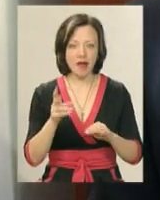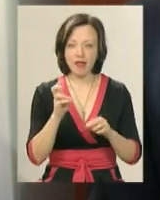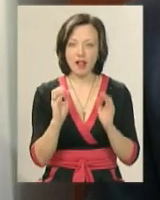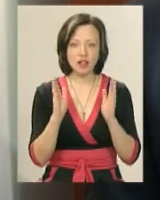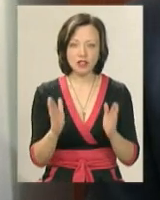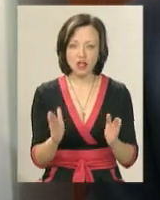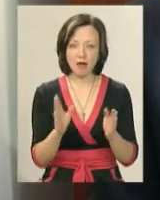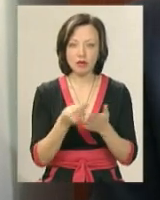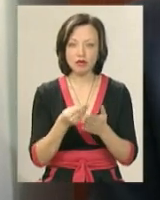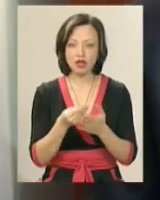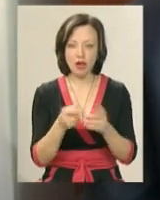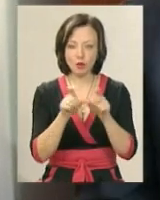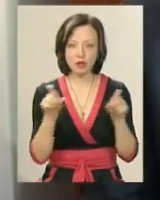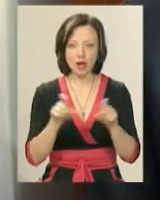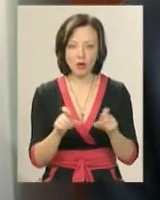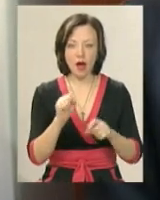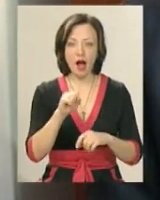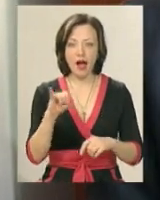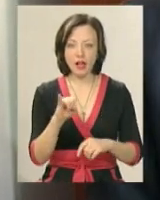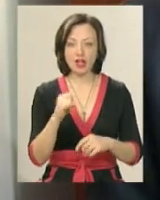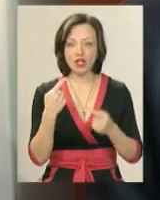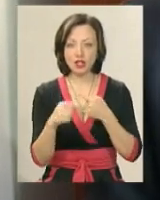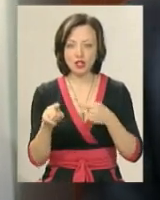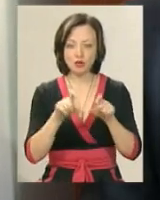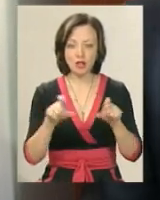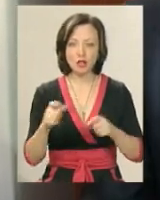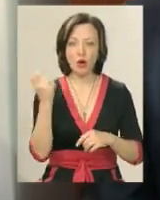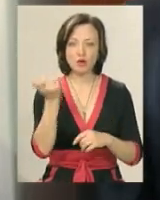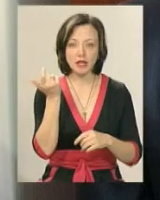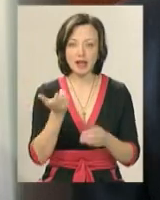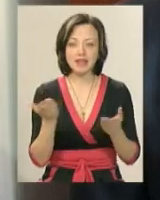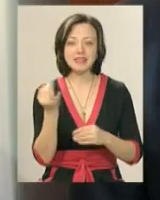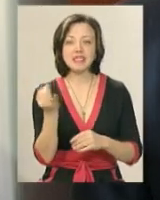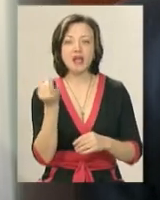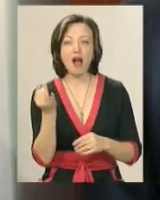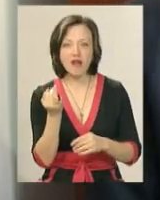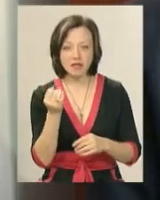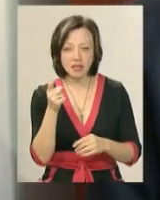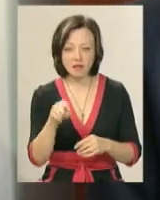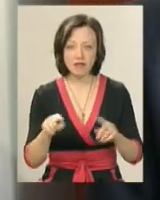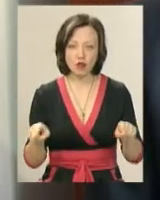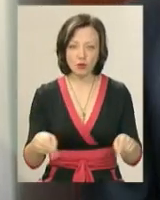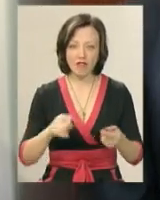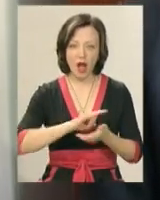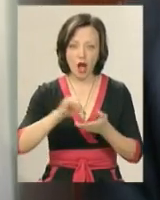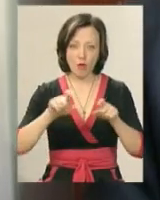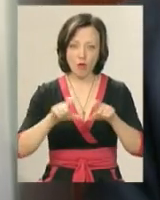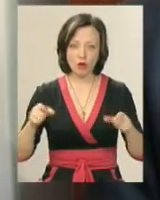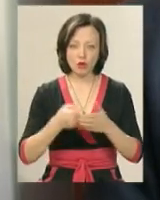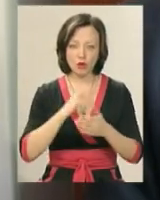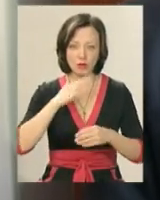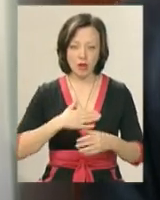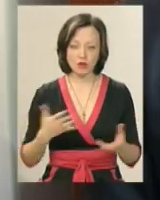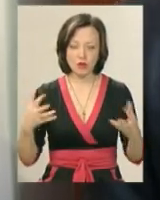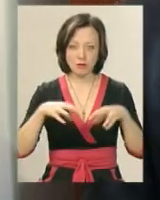лише тільки бюджетні установи, а інші суб'єкти господарювання, які зацікавлені відновлення аеропорту до нашої